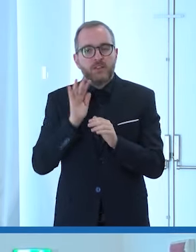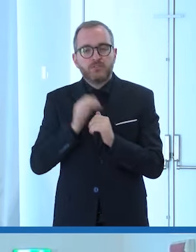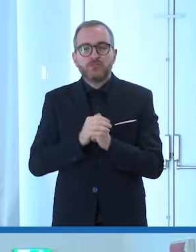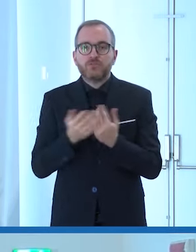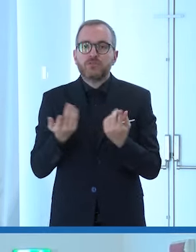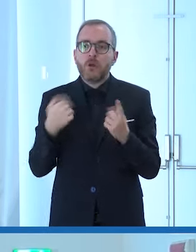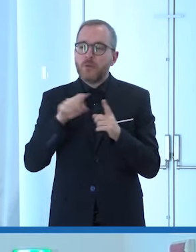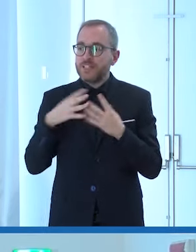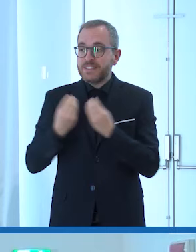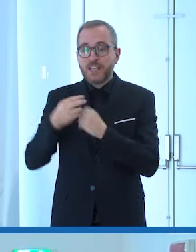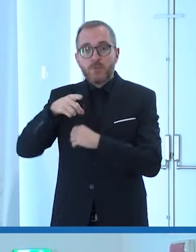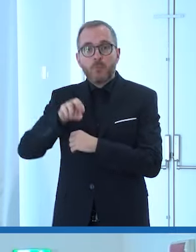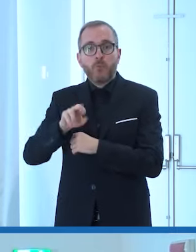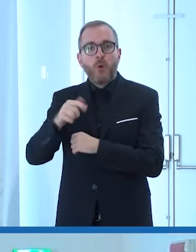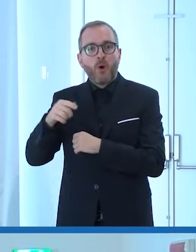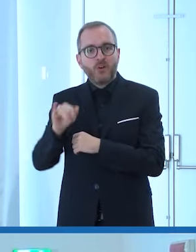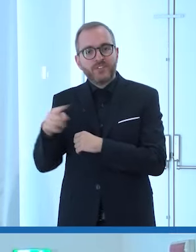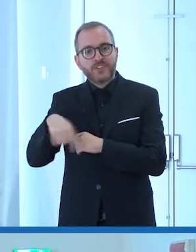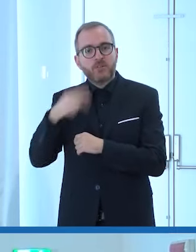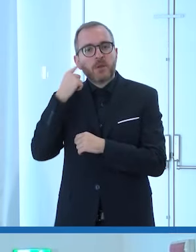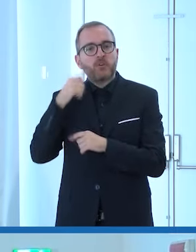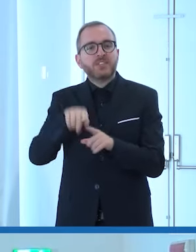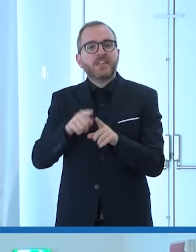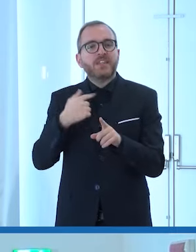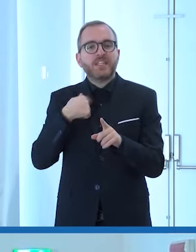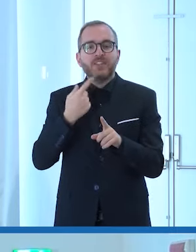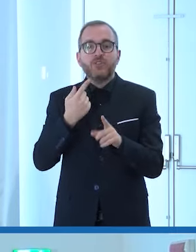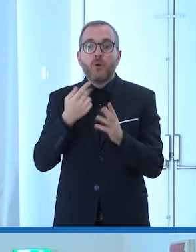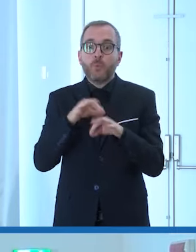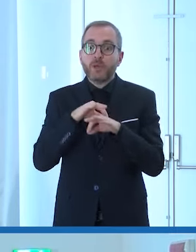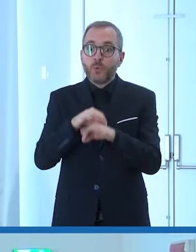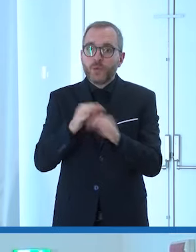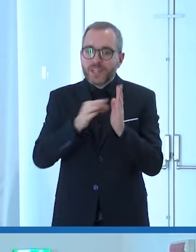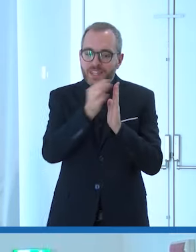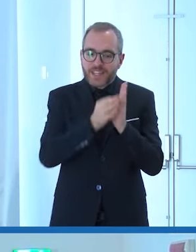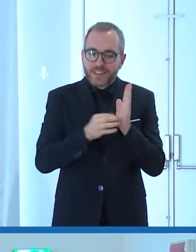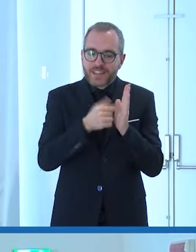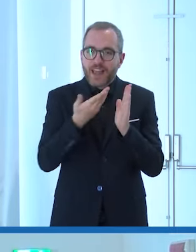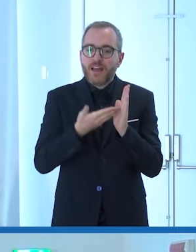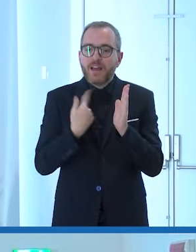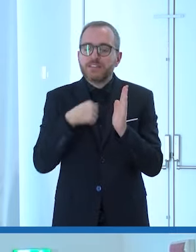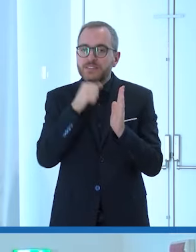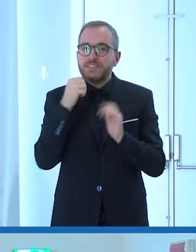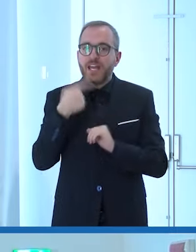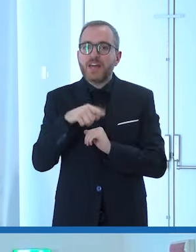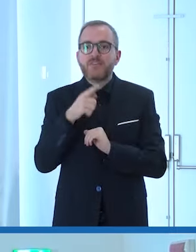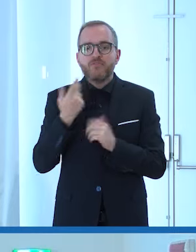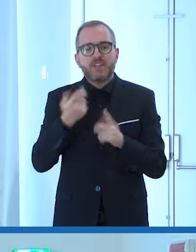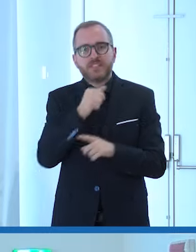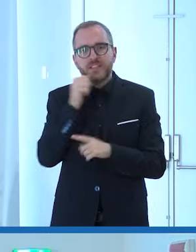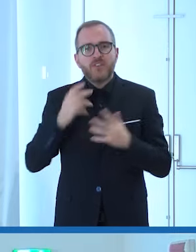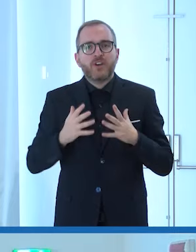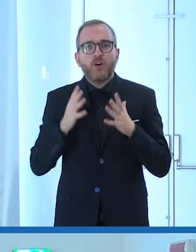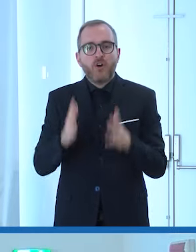con poi abbiamo sentito una prima vita nascosta e poi invece ci vuole coraggio e bisogna